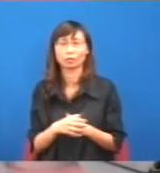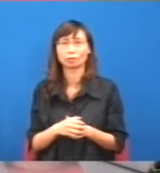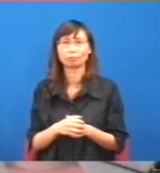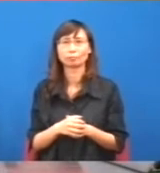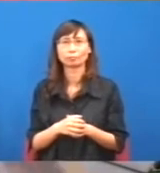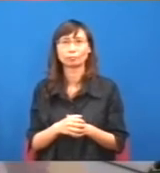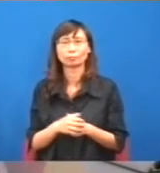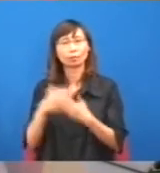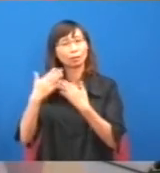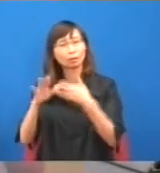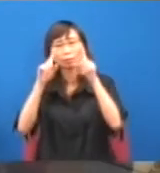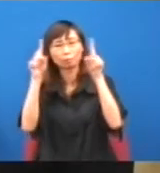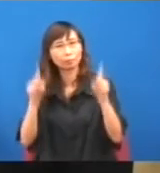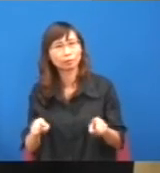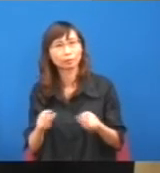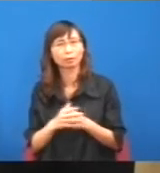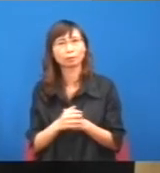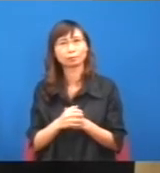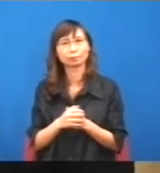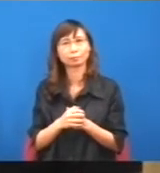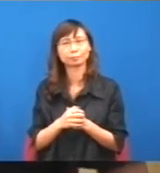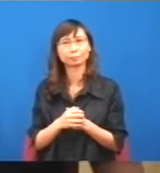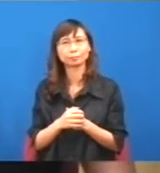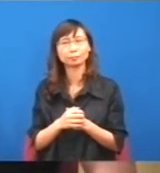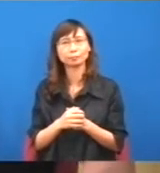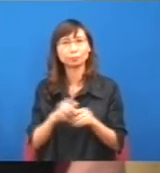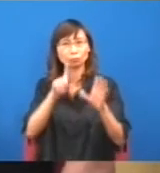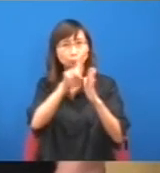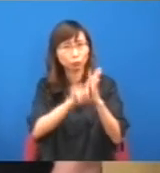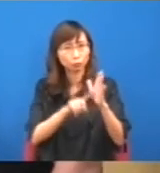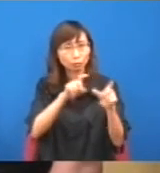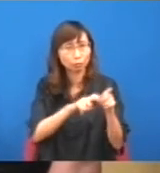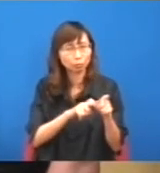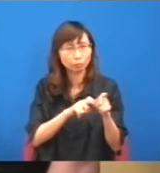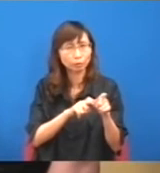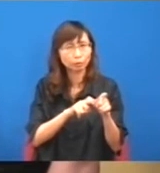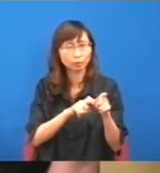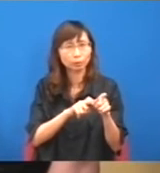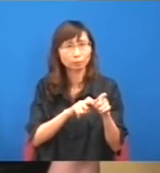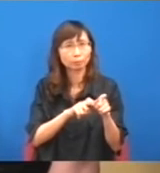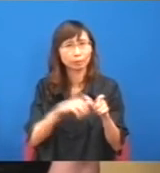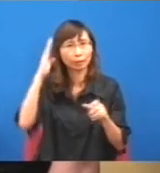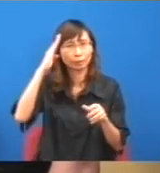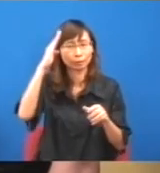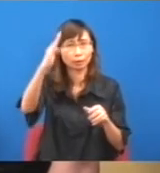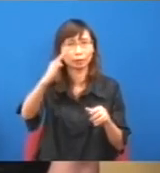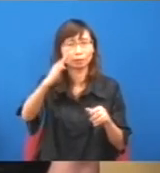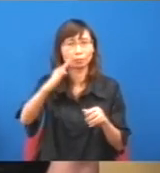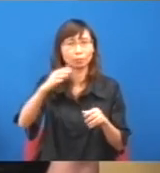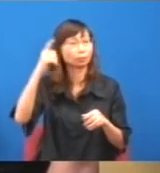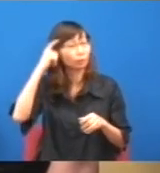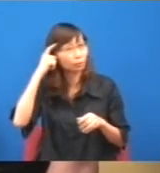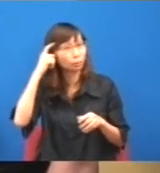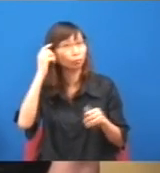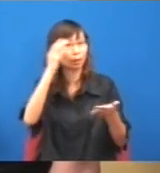另一個問題,剛才也伸延到就是,你最低工資背後,其實都希望反映到,不同勞工